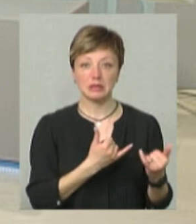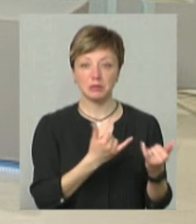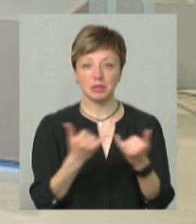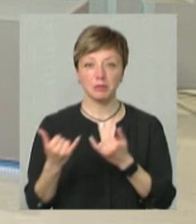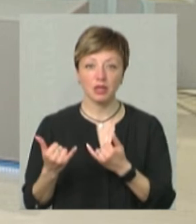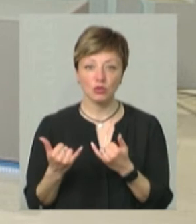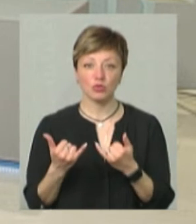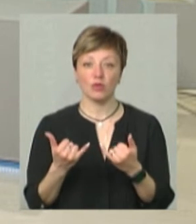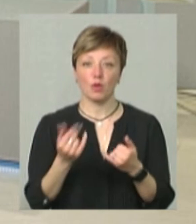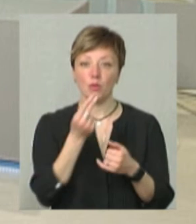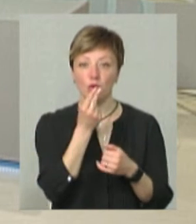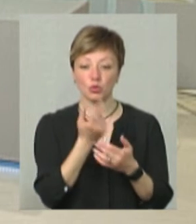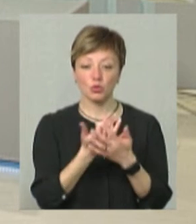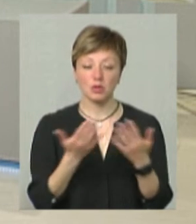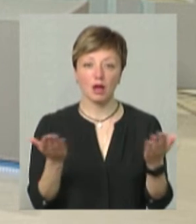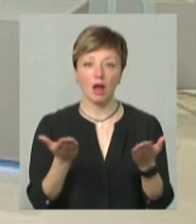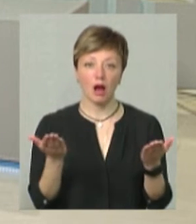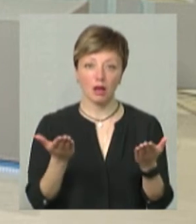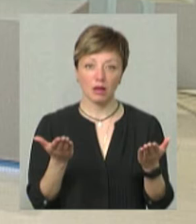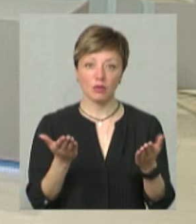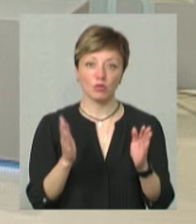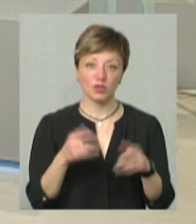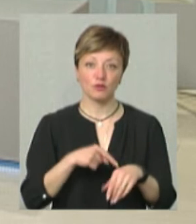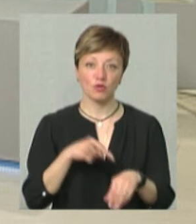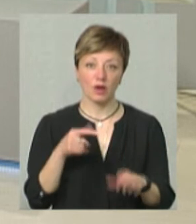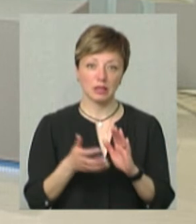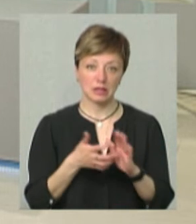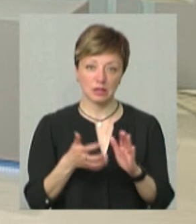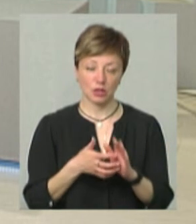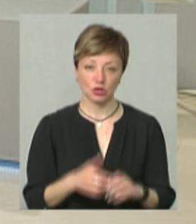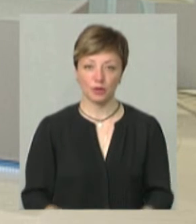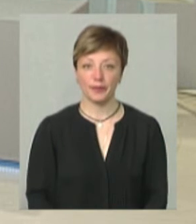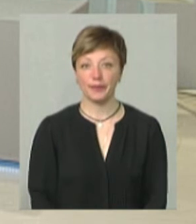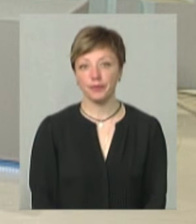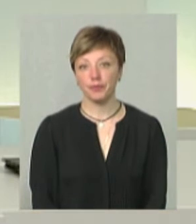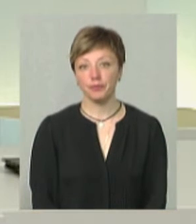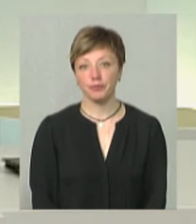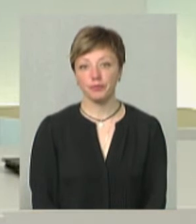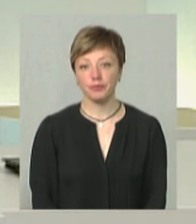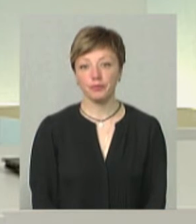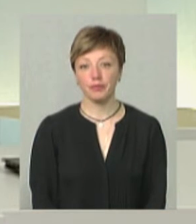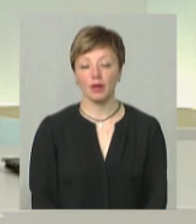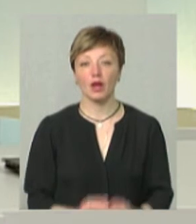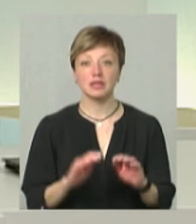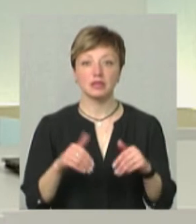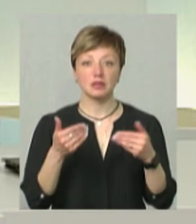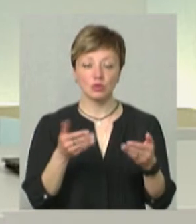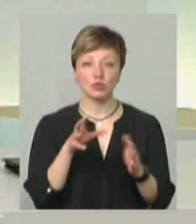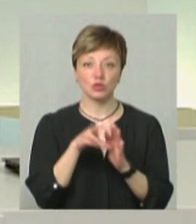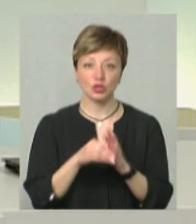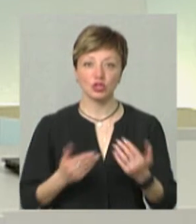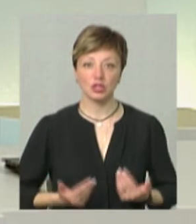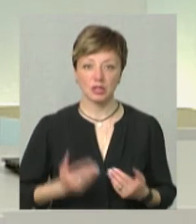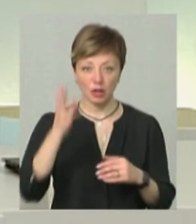тою продукцією, в якій буде відчуватися нестача. До ініціативи долучилися